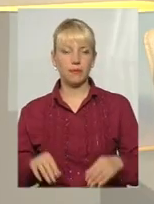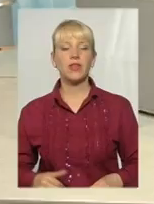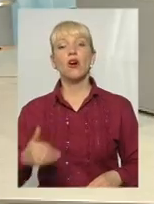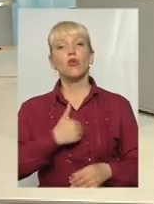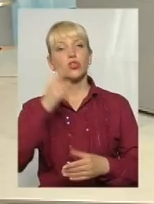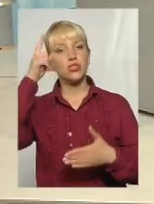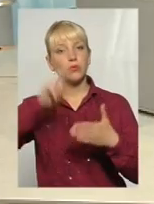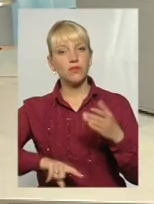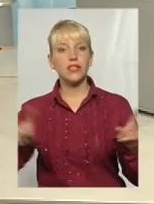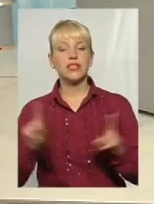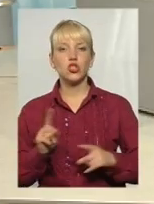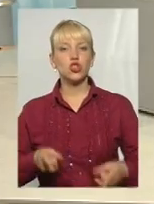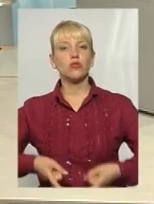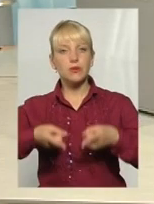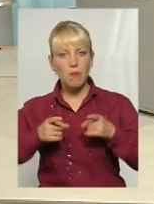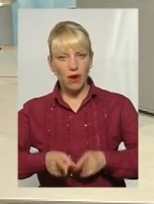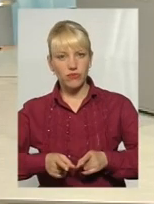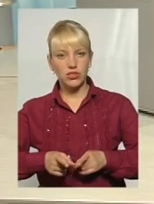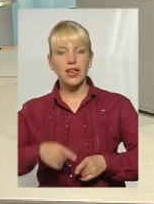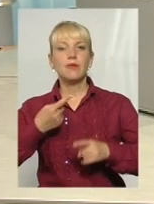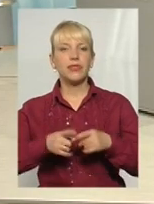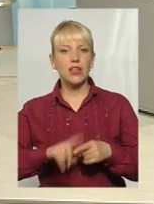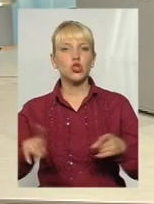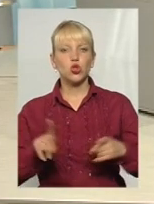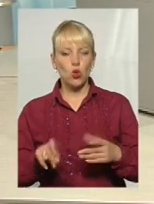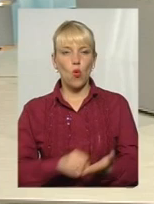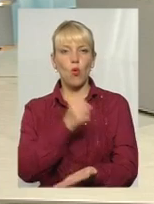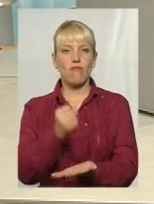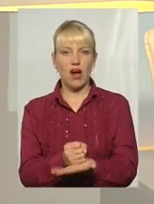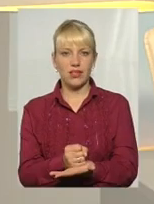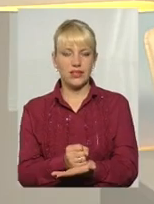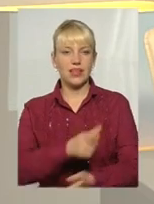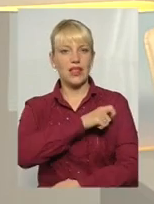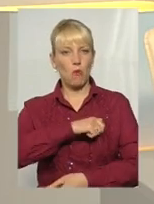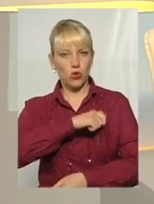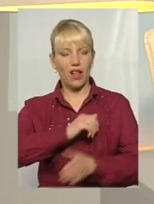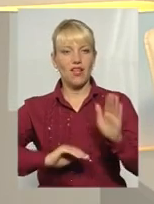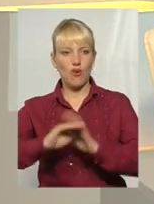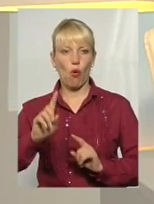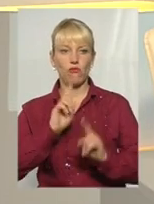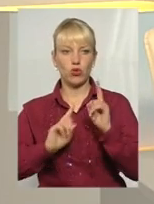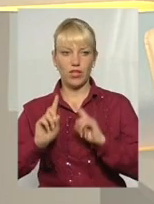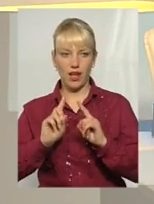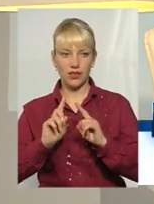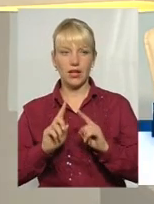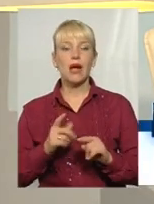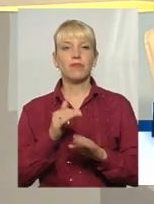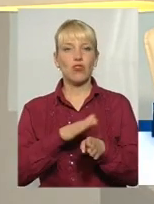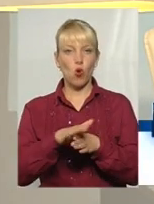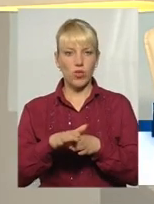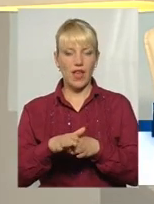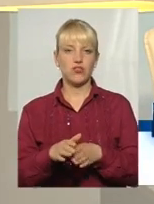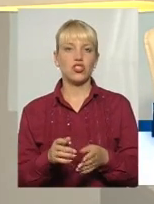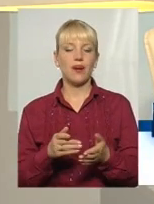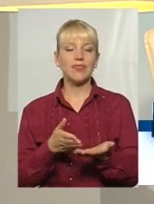хочеться сподіватися, що справді те, що ухвалять депутати Верховної Ради, виконавча гілка